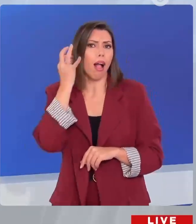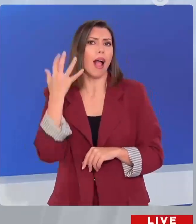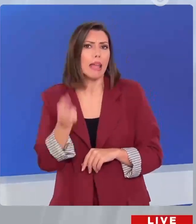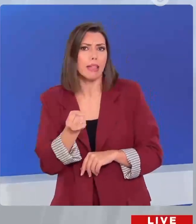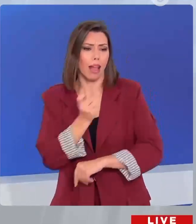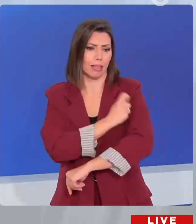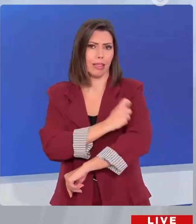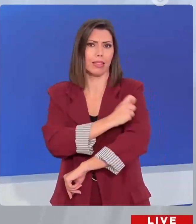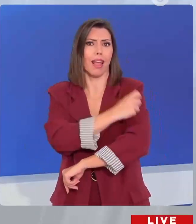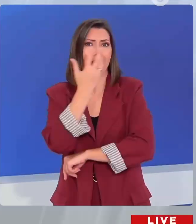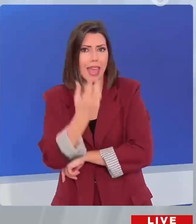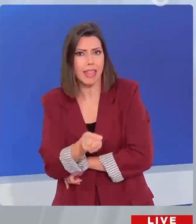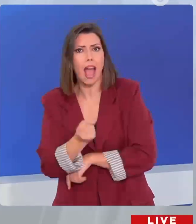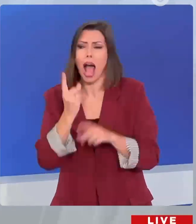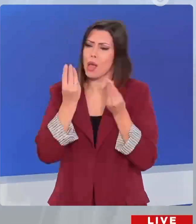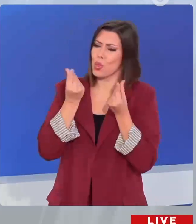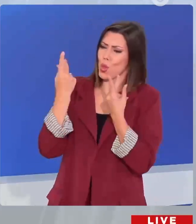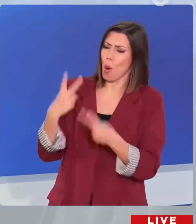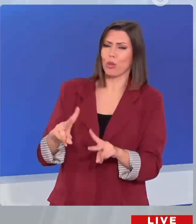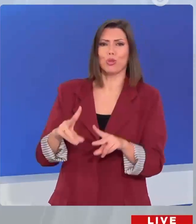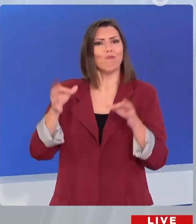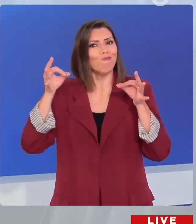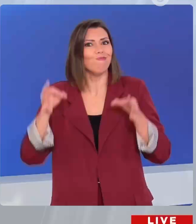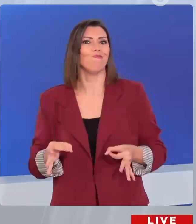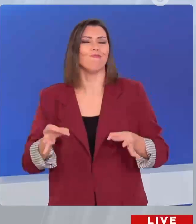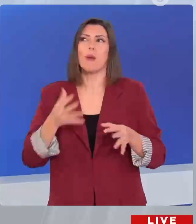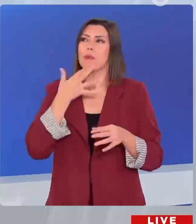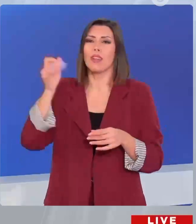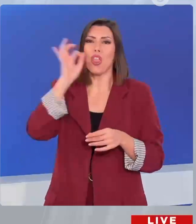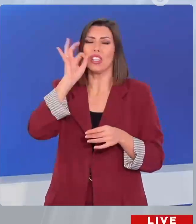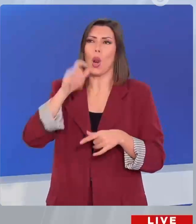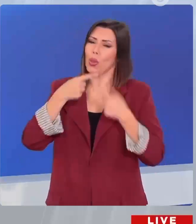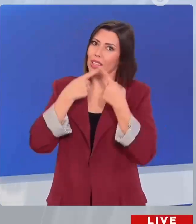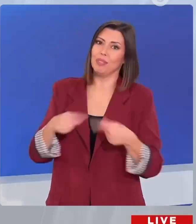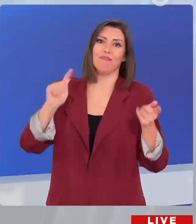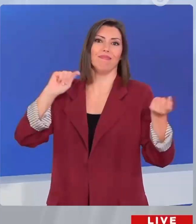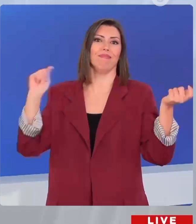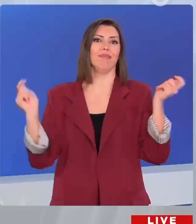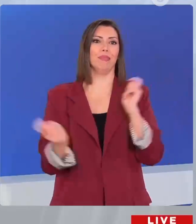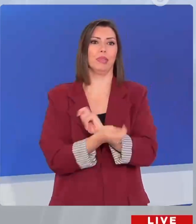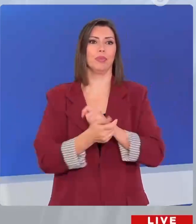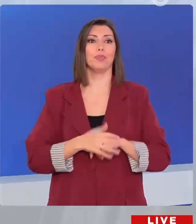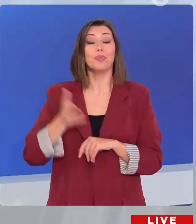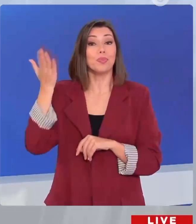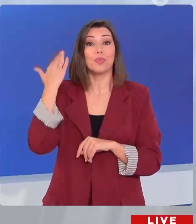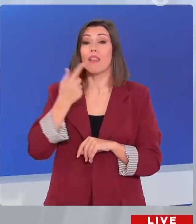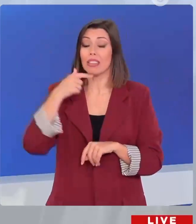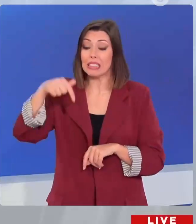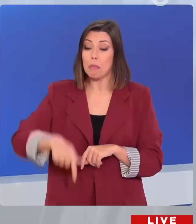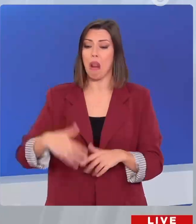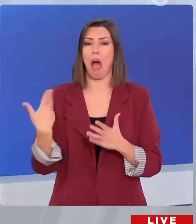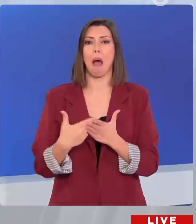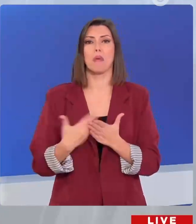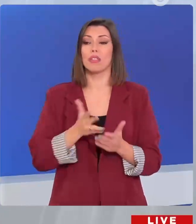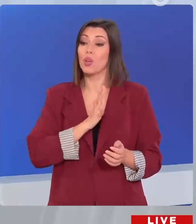συνδυασμένα με μια αριστοκρατική φινέτσα, της δίνουν άλλον αέρα. Σήμερα αποδείξαμε ότι η ανεξαρτησία και η δύναμη